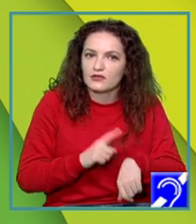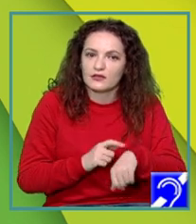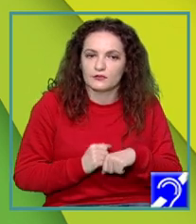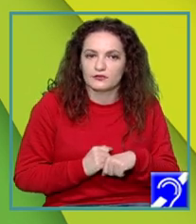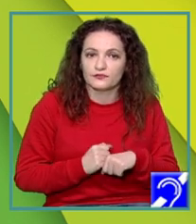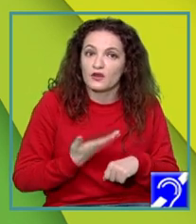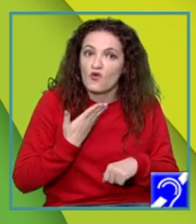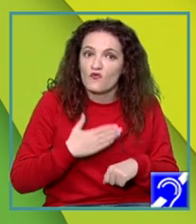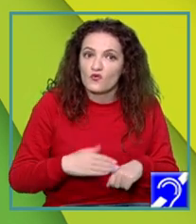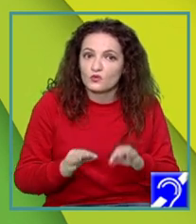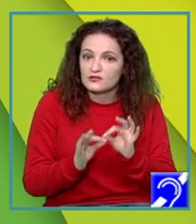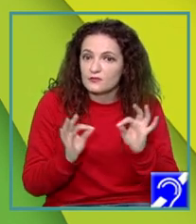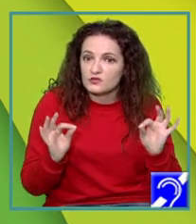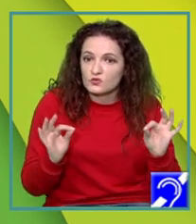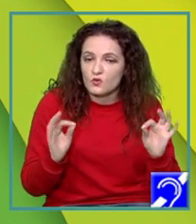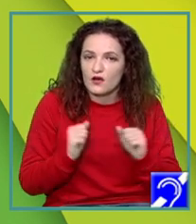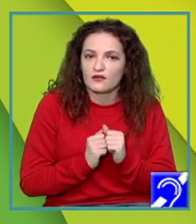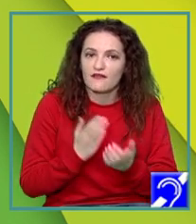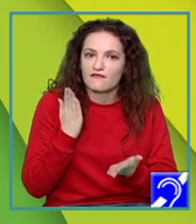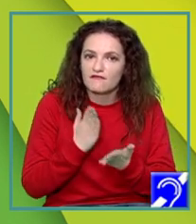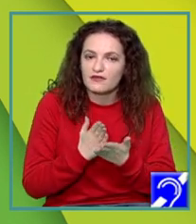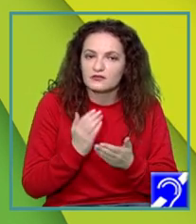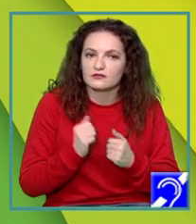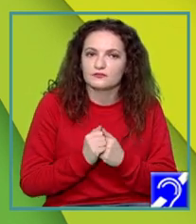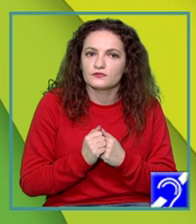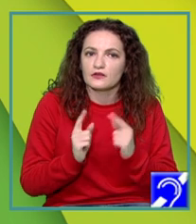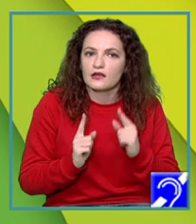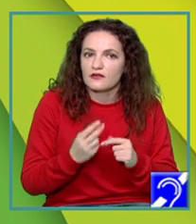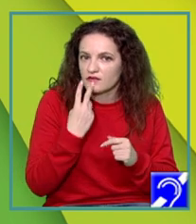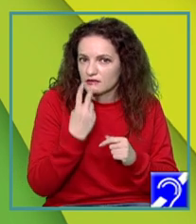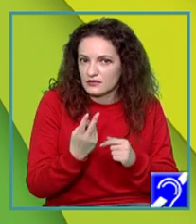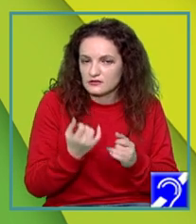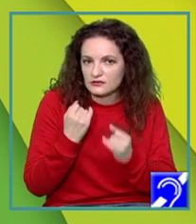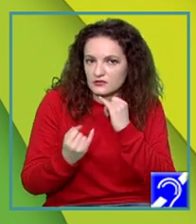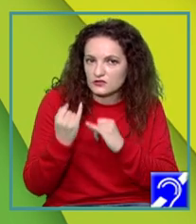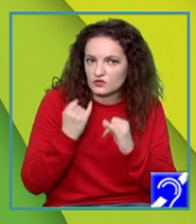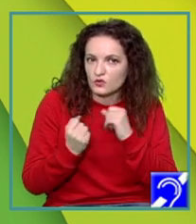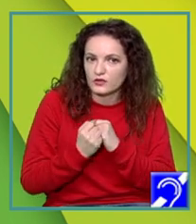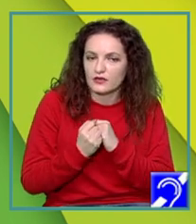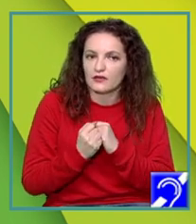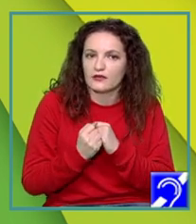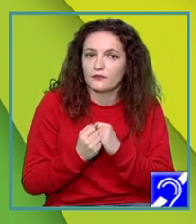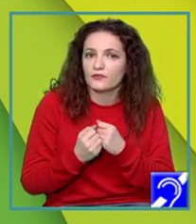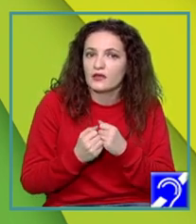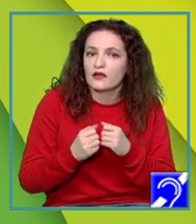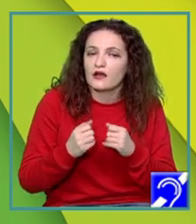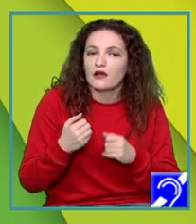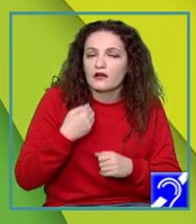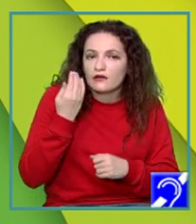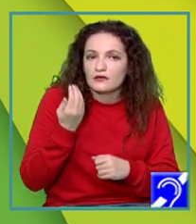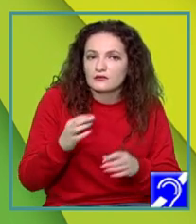măsoare cu cea mai mare precizie posibilă. Și dacă vă uitați în istorie veți vedea că am trecut de la cadranele solare ale